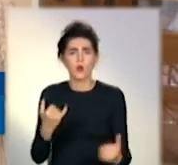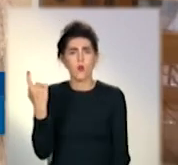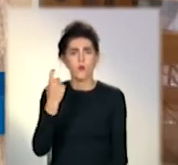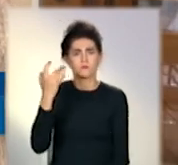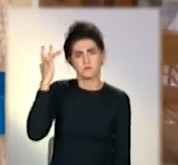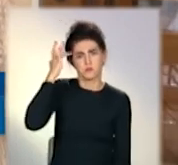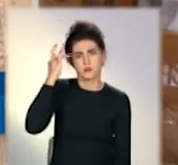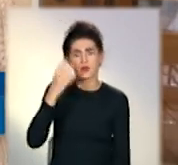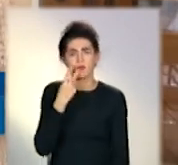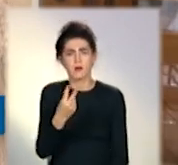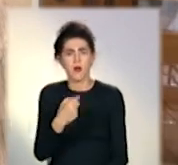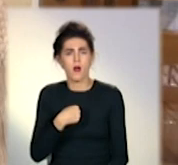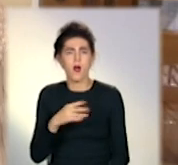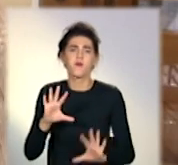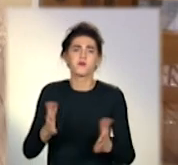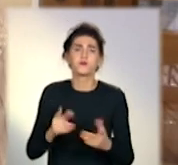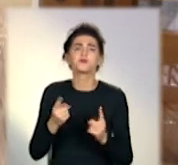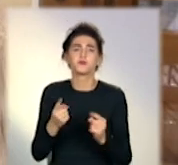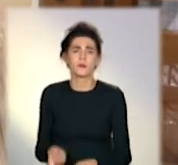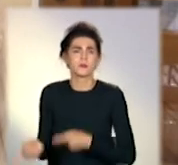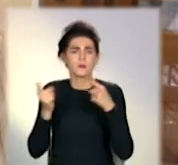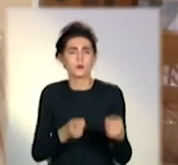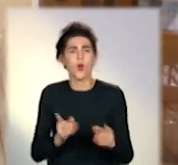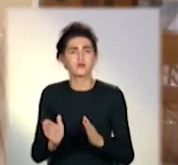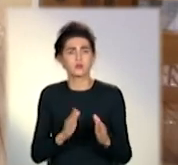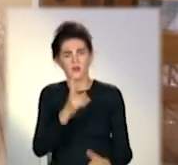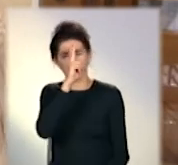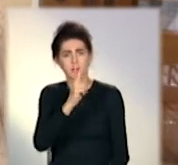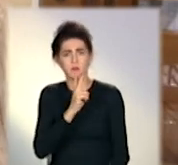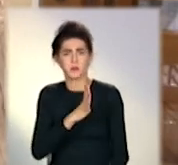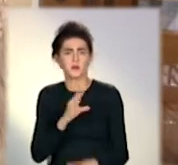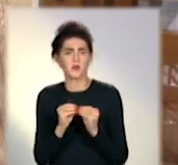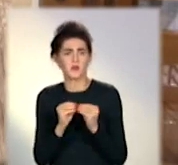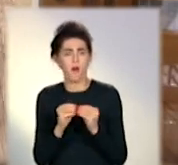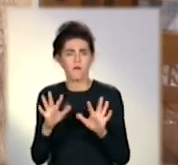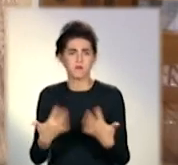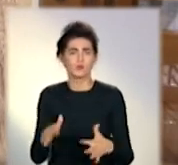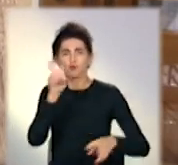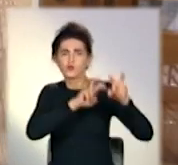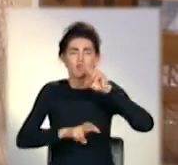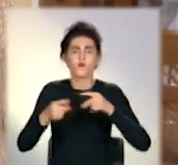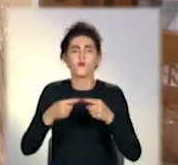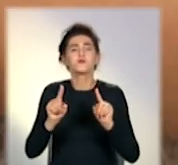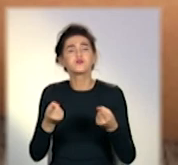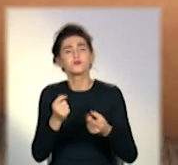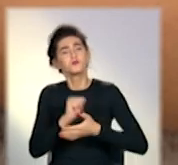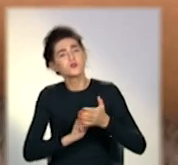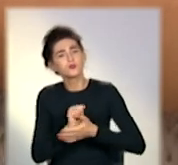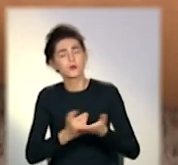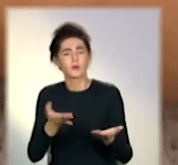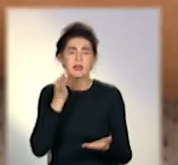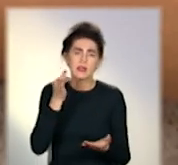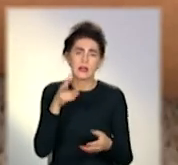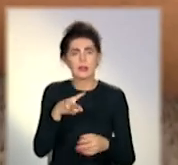підозренням відноситься. А чому вони з'їхали? Тобто, два місяці вони нигде не жили, але, мабуть, чомусь зміняють.